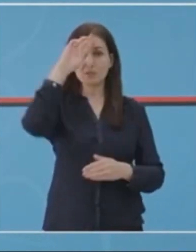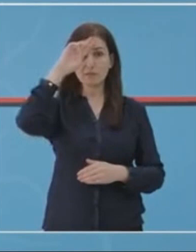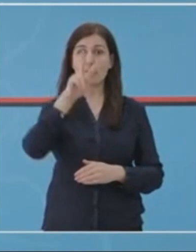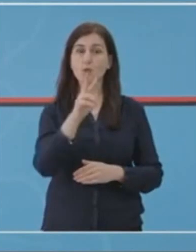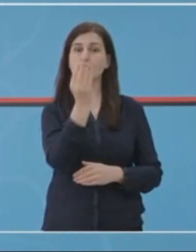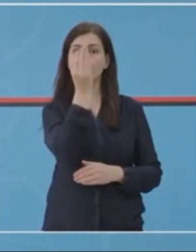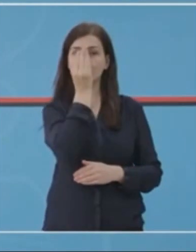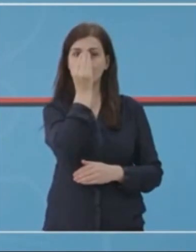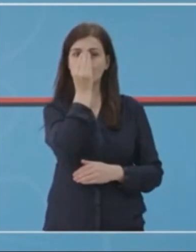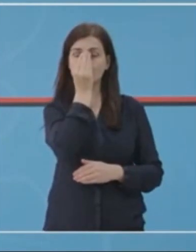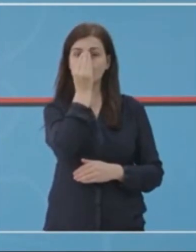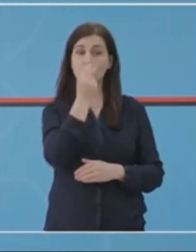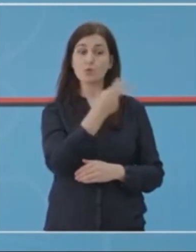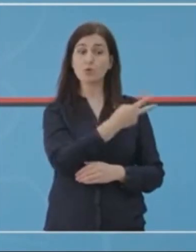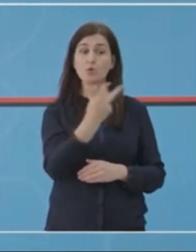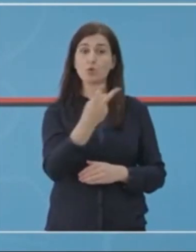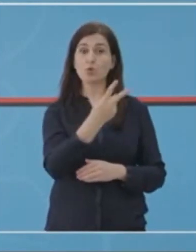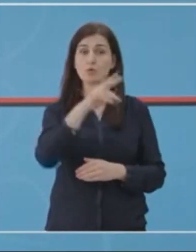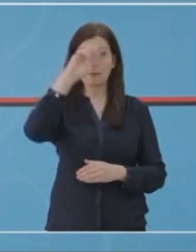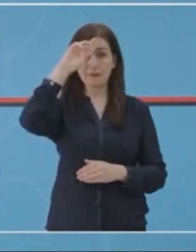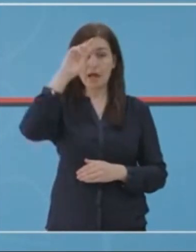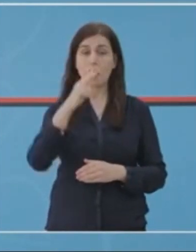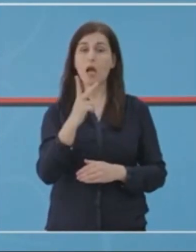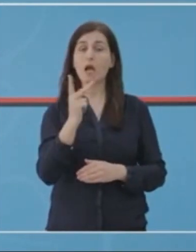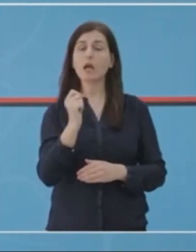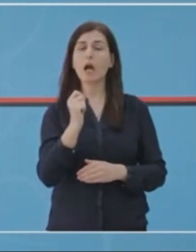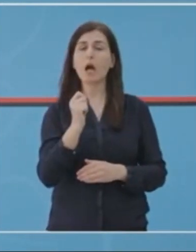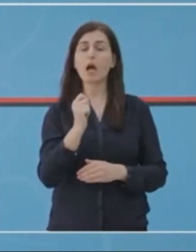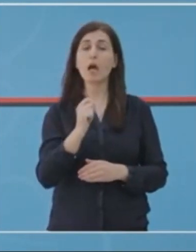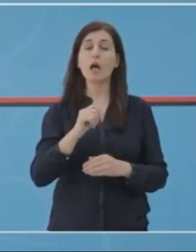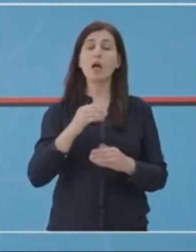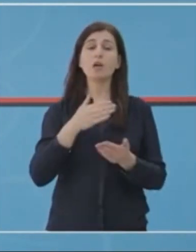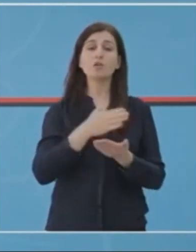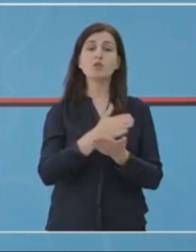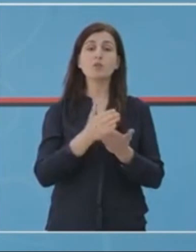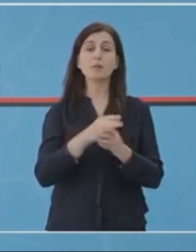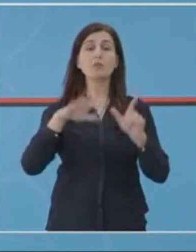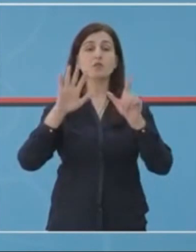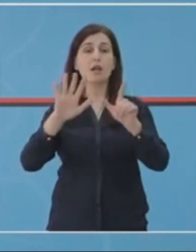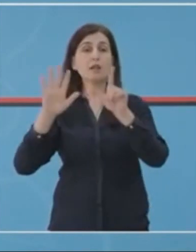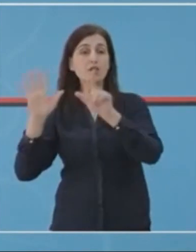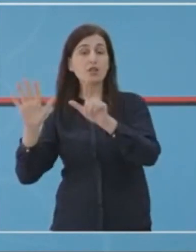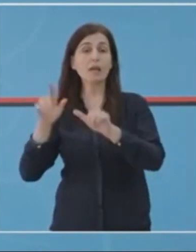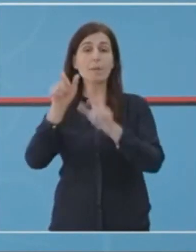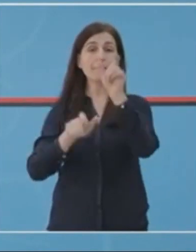të intubuar. Në 2 spitalet COVID, aktualisht po marin shërbim 71 pacientë.